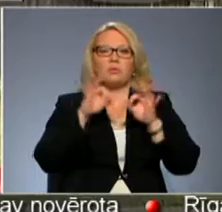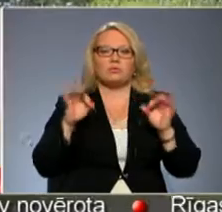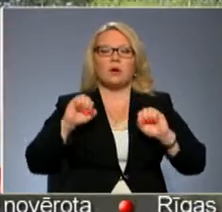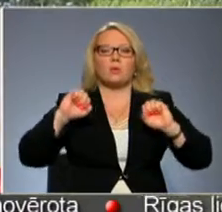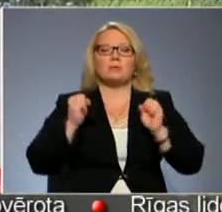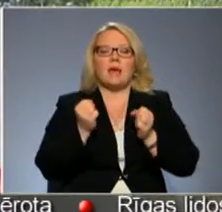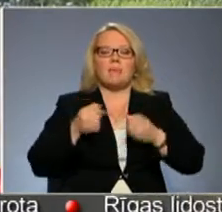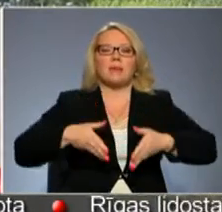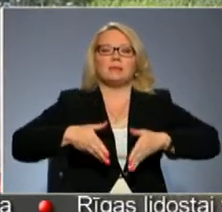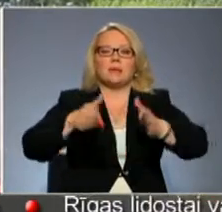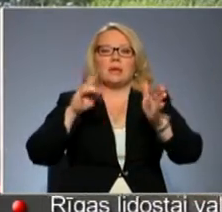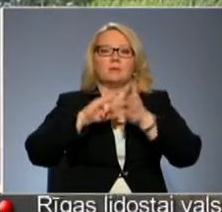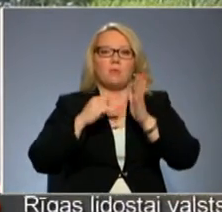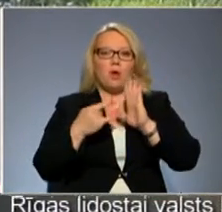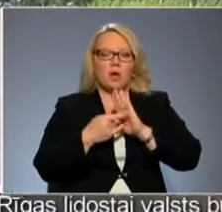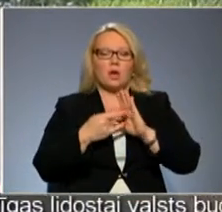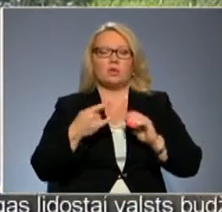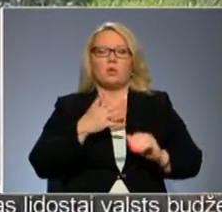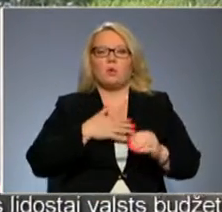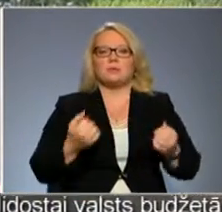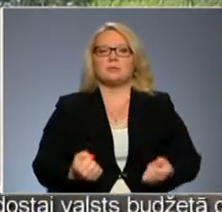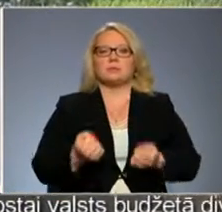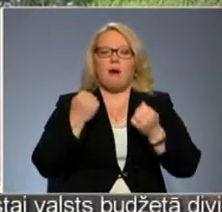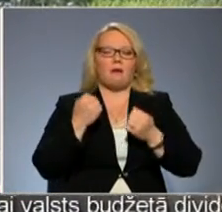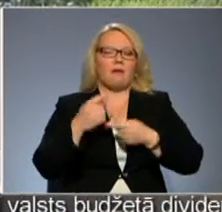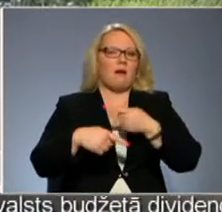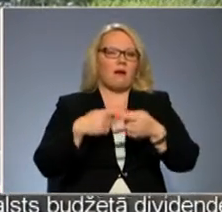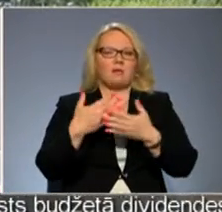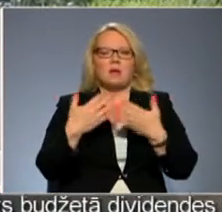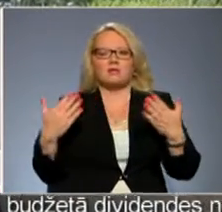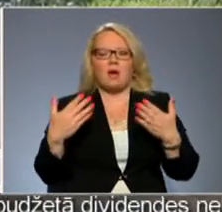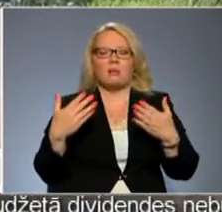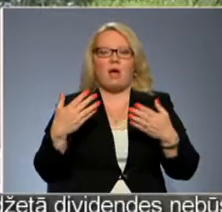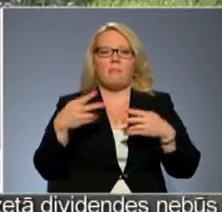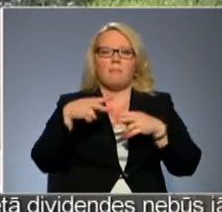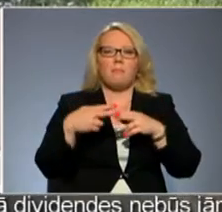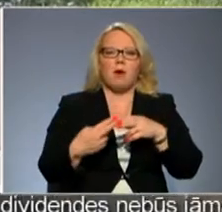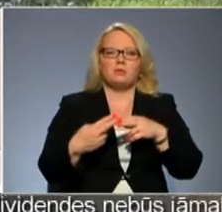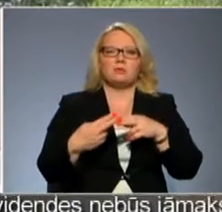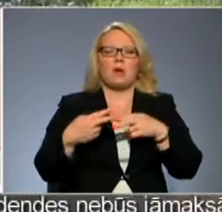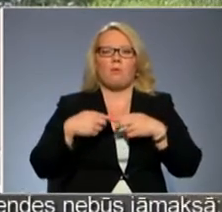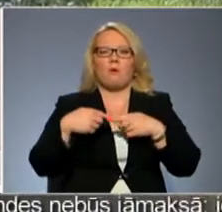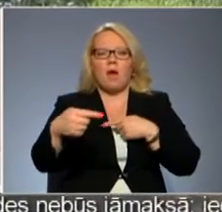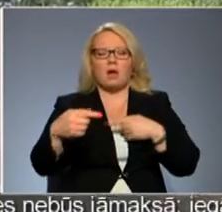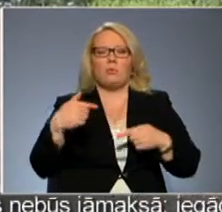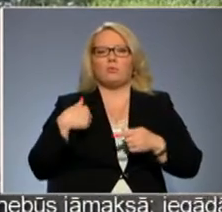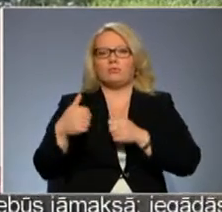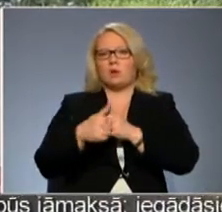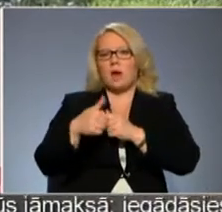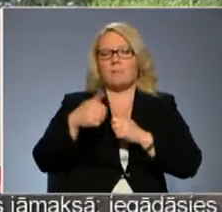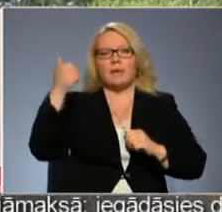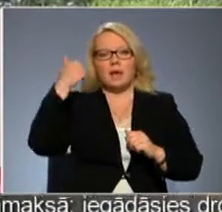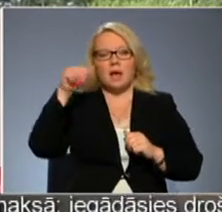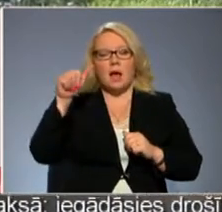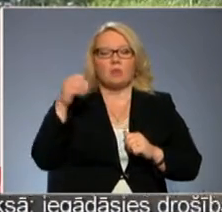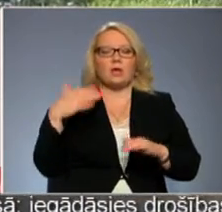projektu, diemžēl ļoti smagi gāja ar dažādām pauzēm un gāri un tālāk. Mūsu kaimiņa igauņa